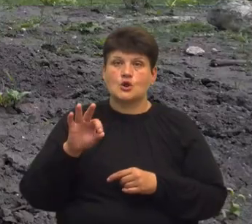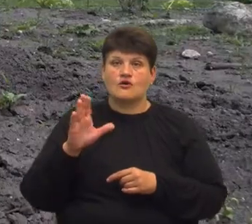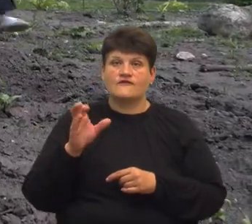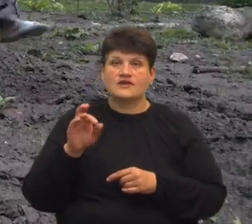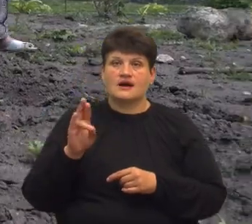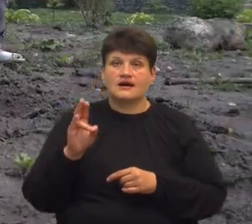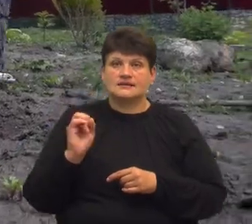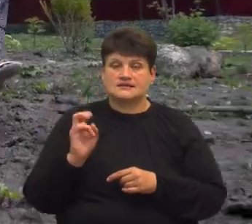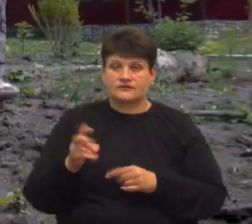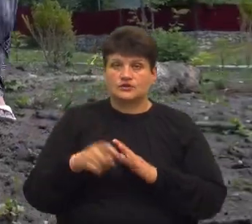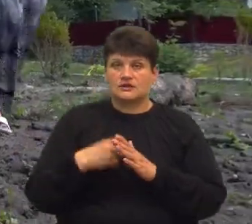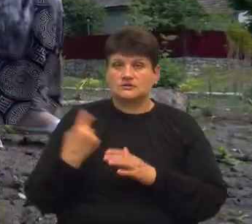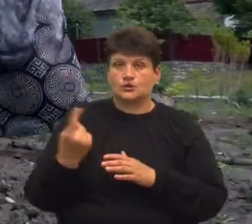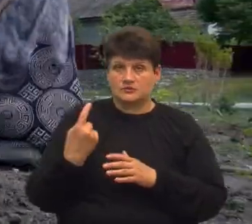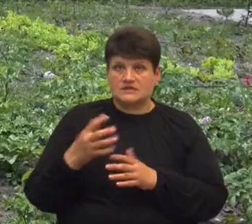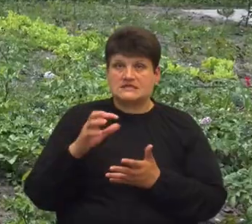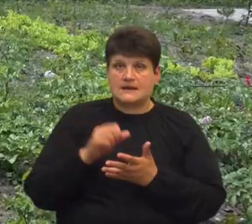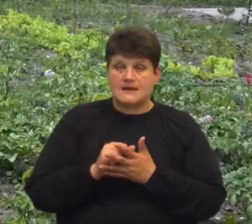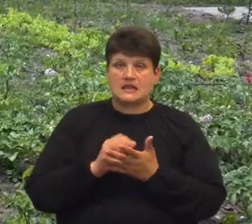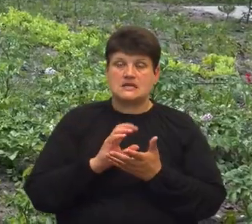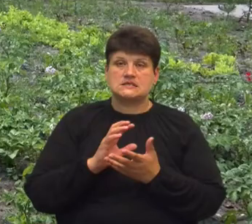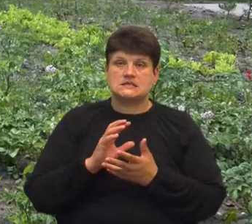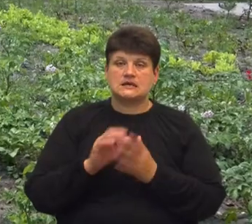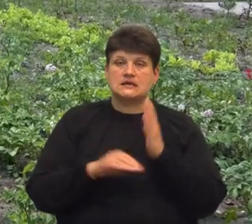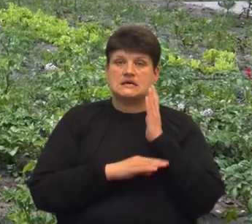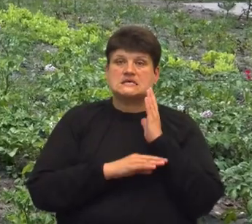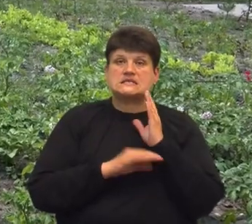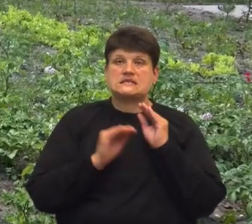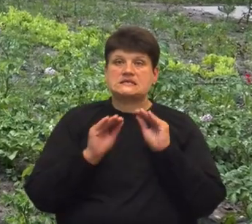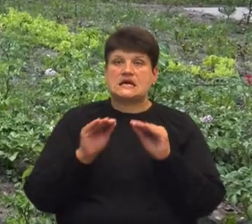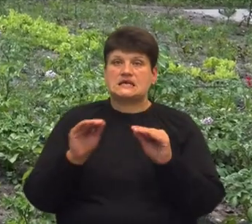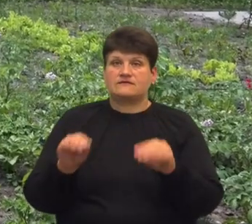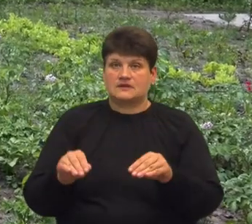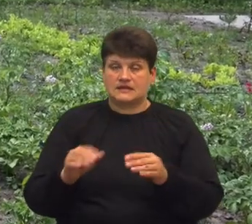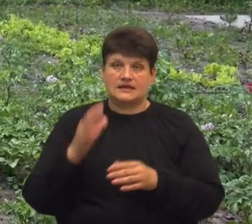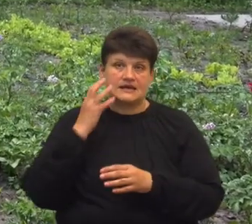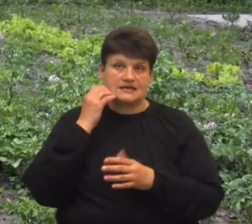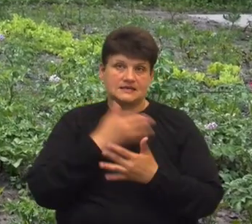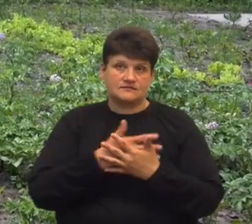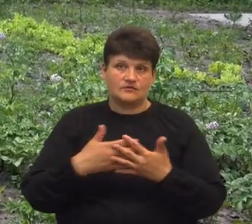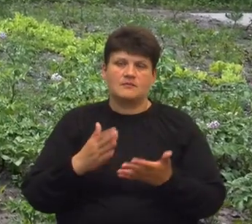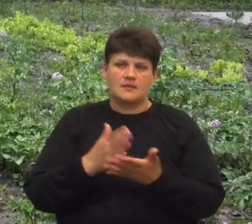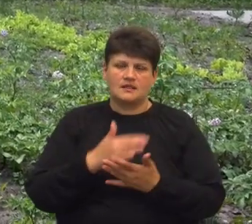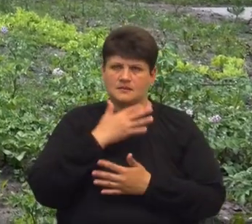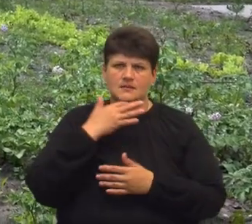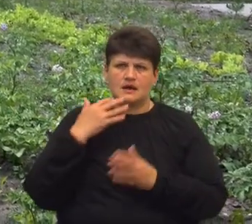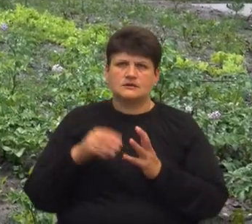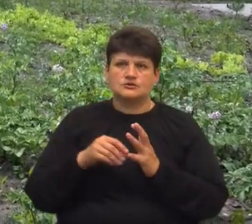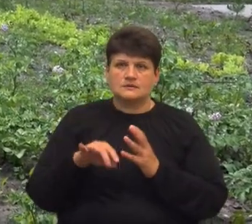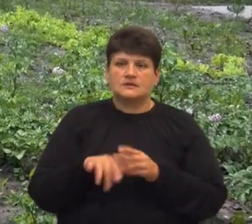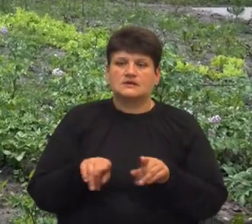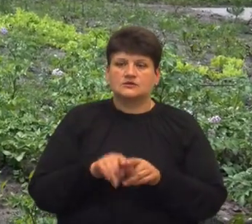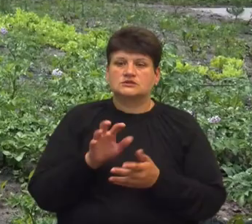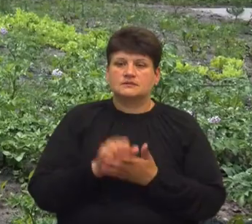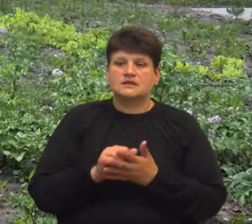на Донеччині займалася садівництвом. Ми мали там доволі багато землі, ми теж займалися